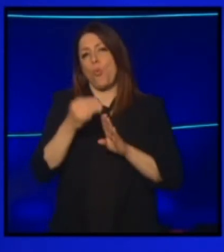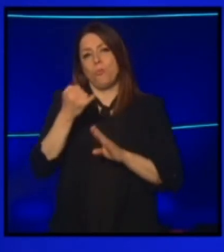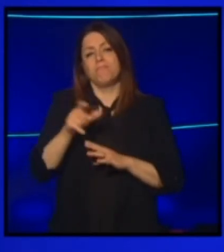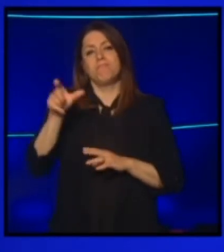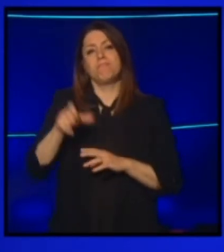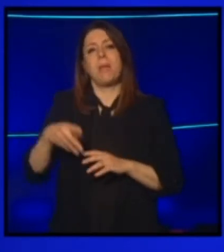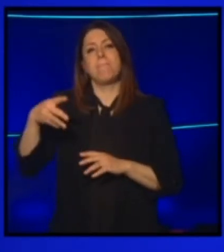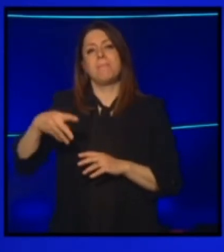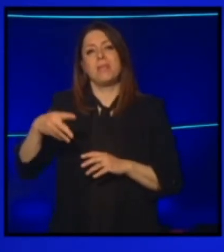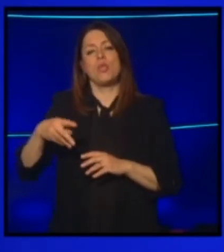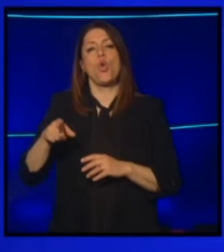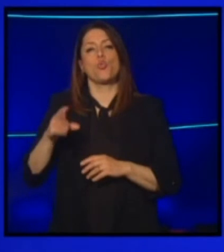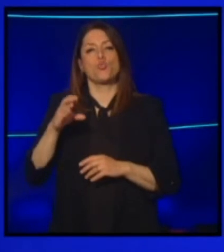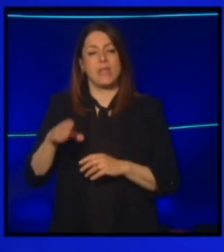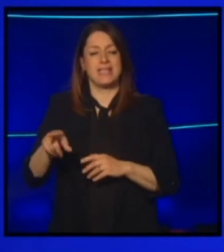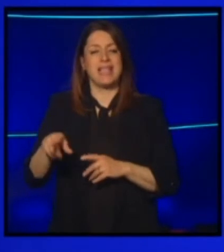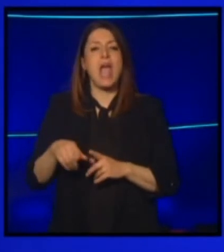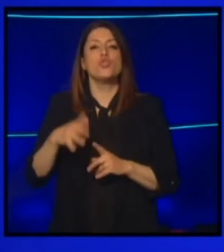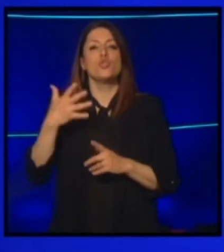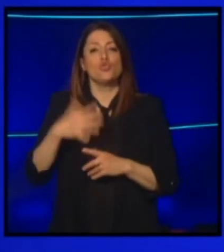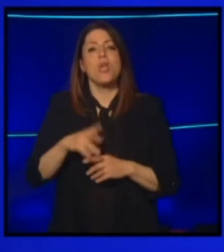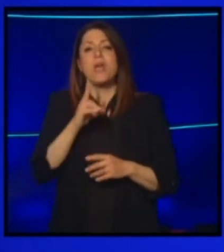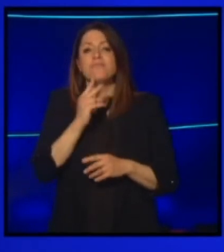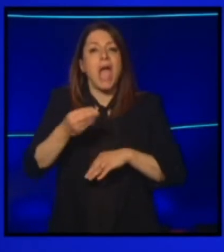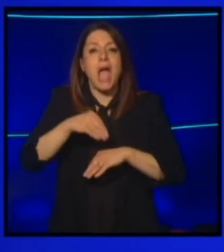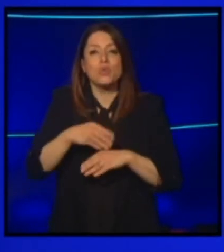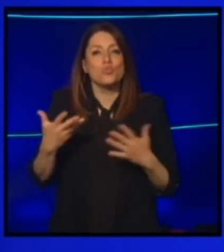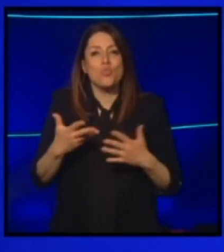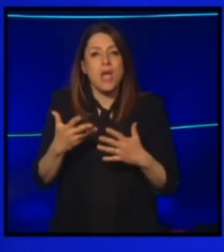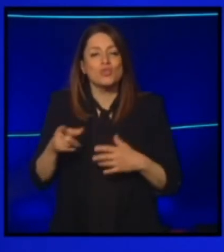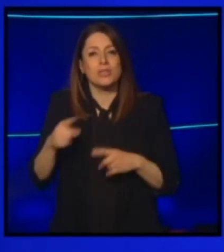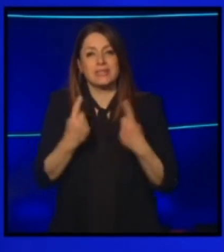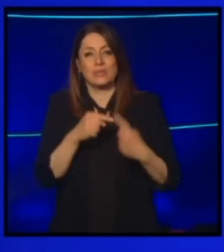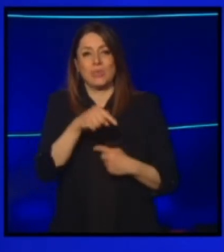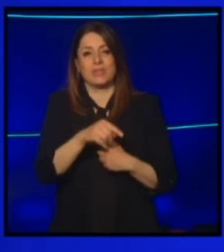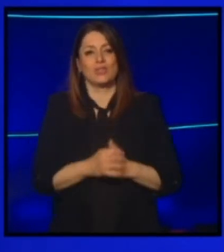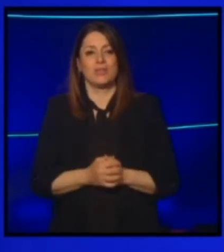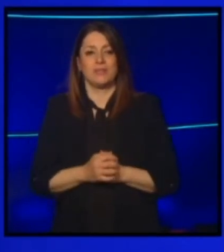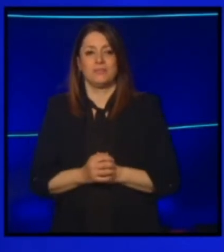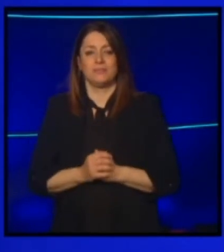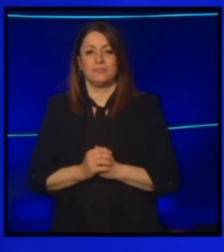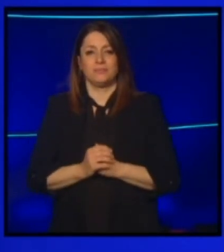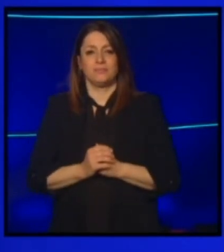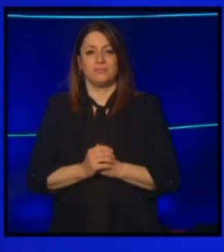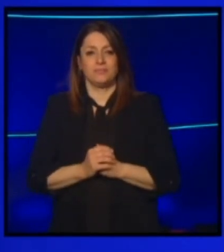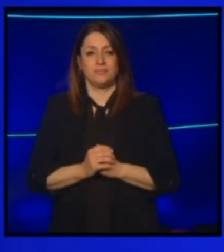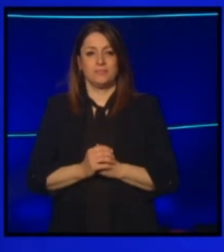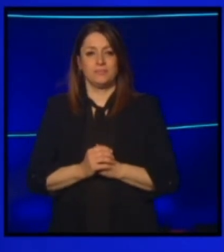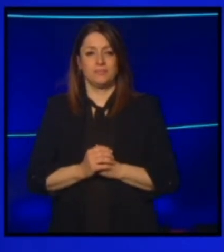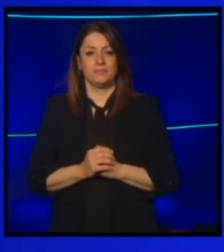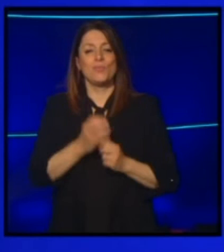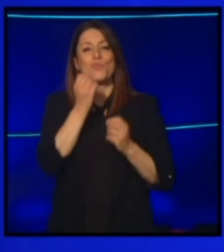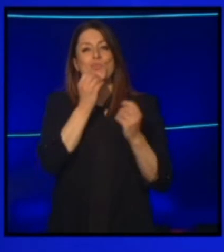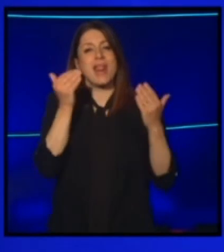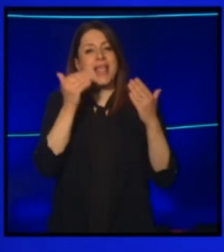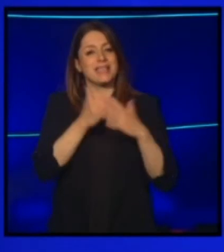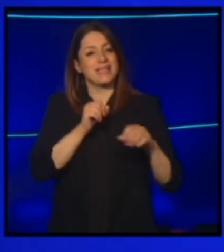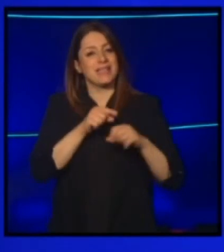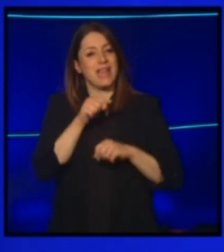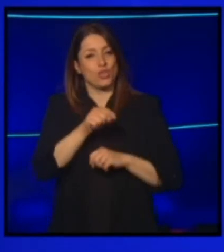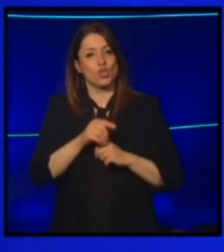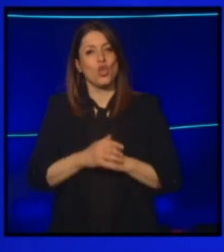Mimmo Prudenzano. Cos'altro c'è da aggiungere, Prudenzano, a questa situazione? Buonasera, direttore.